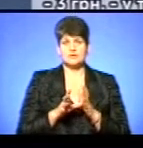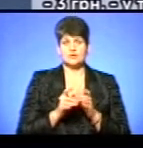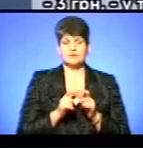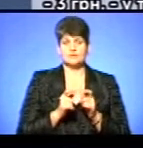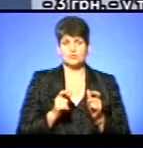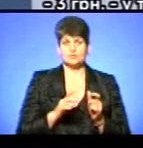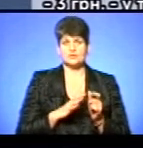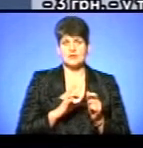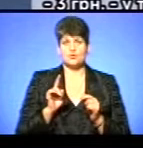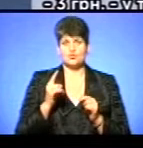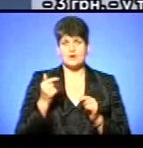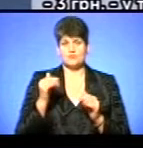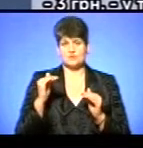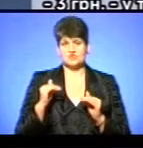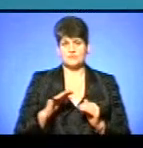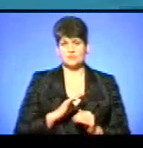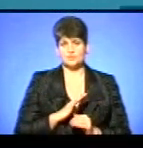квитком на гривню дешевше.